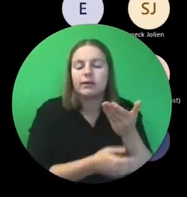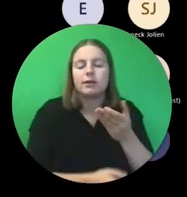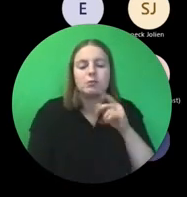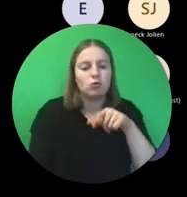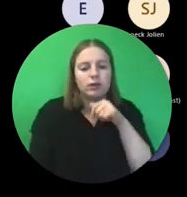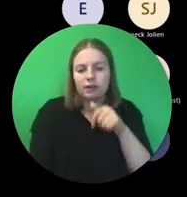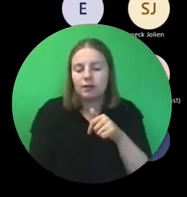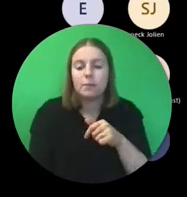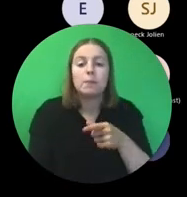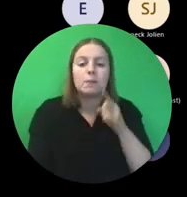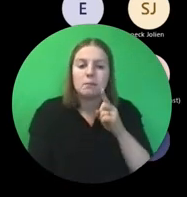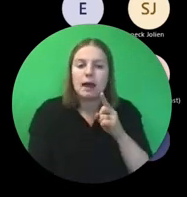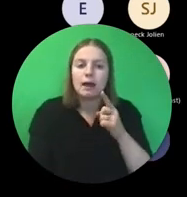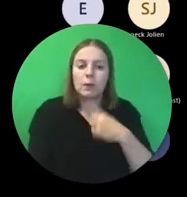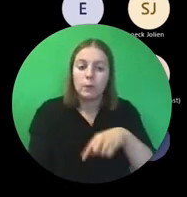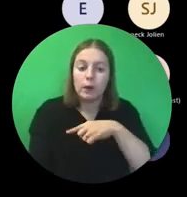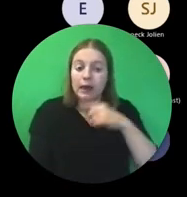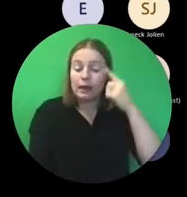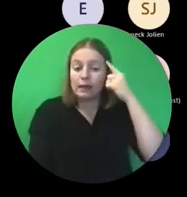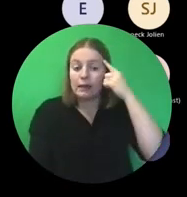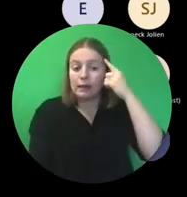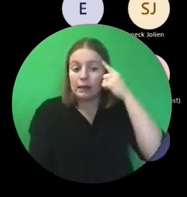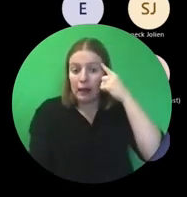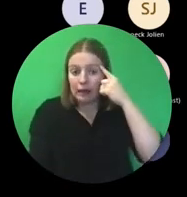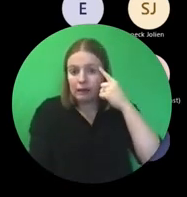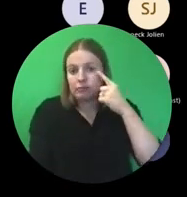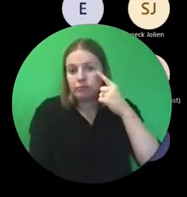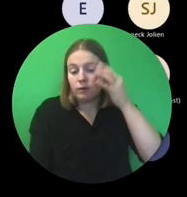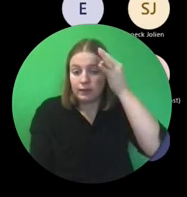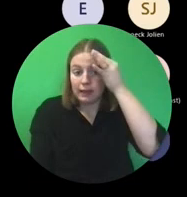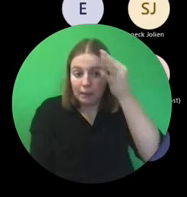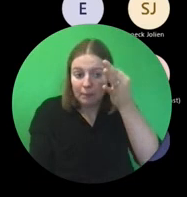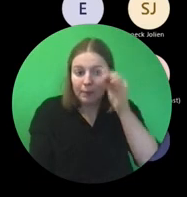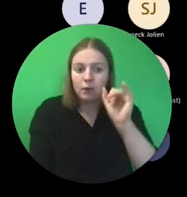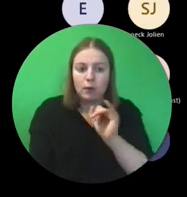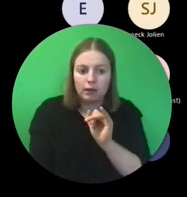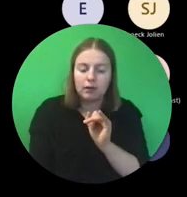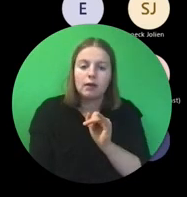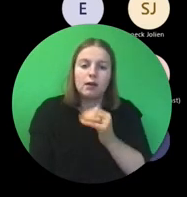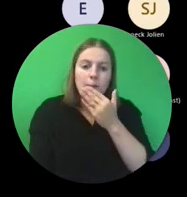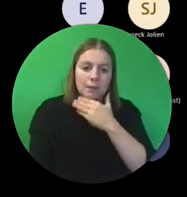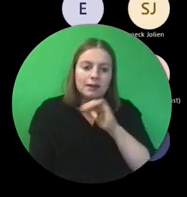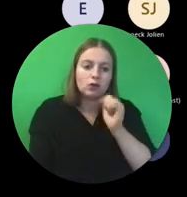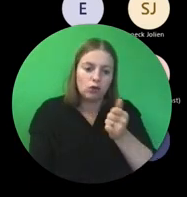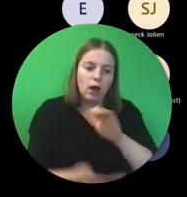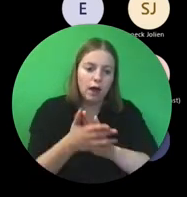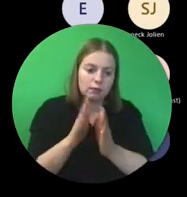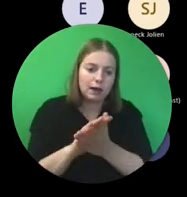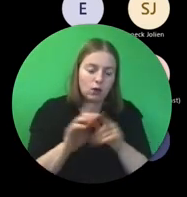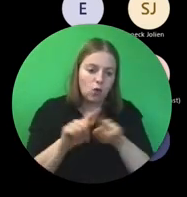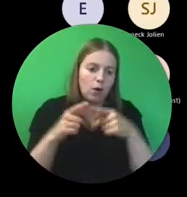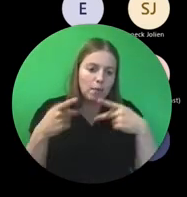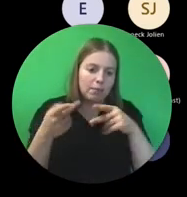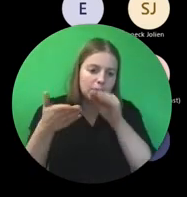Maar het lijkt ons aangewezen om die afspraken toch op papier te zetten.